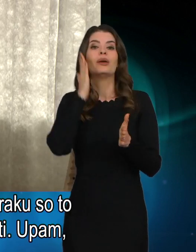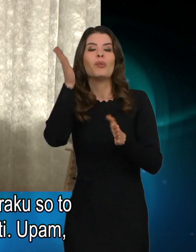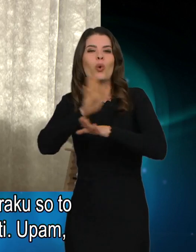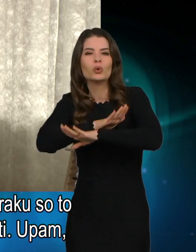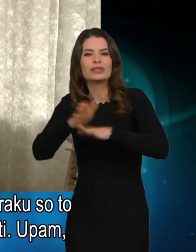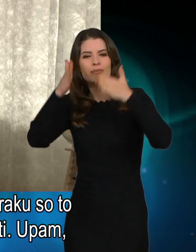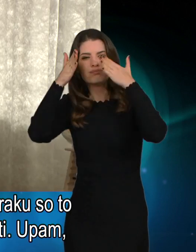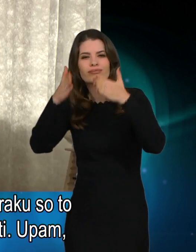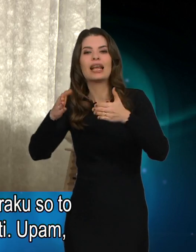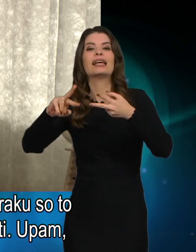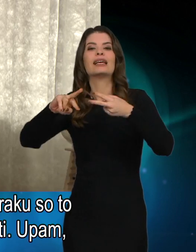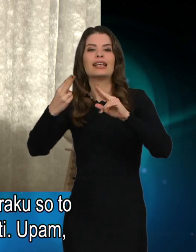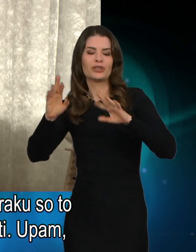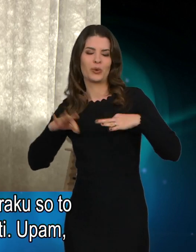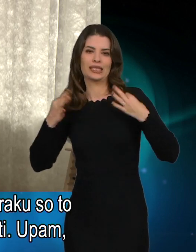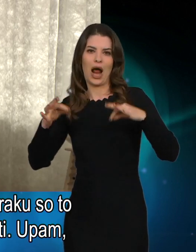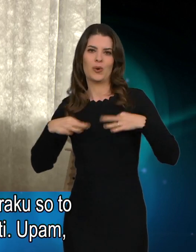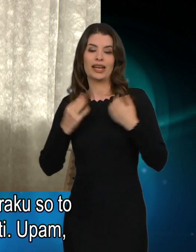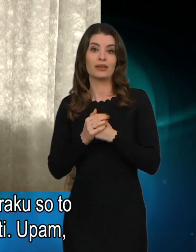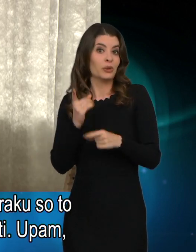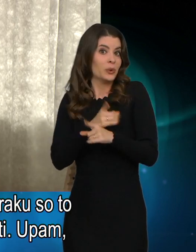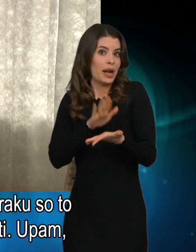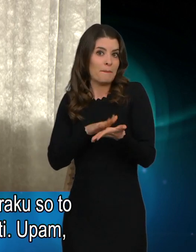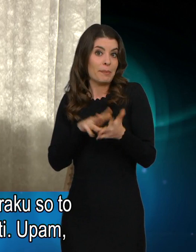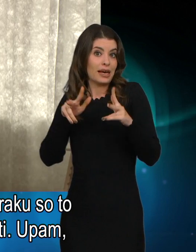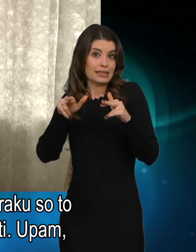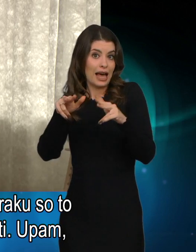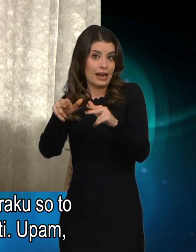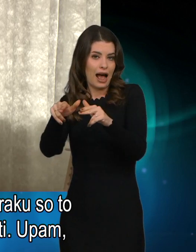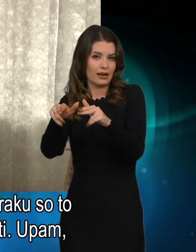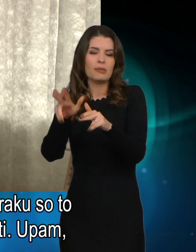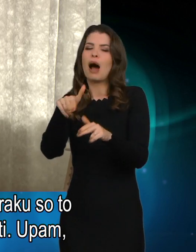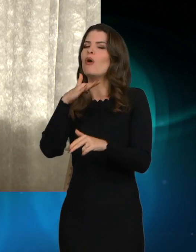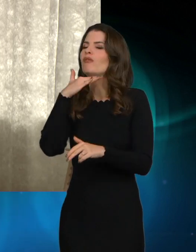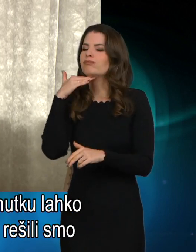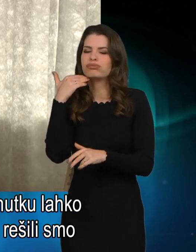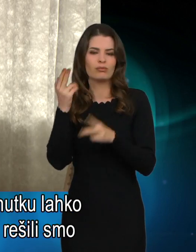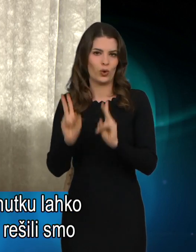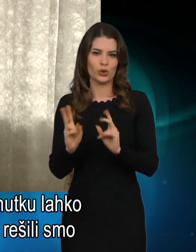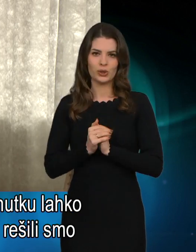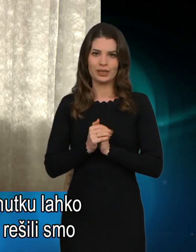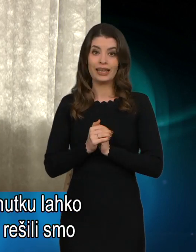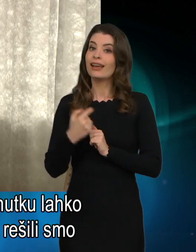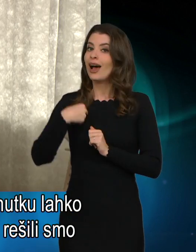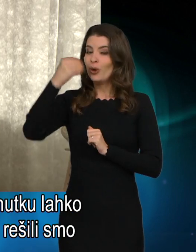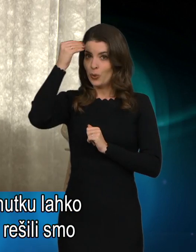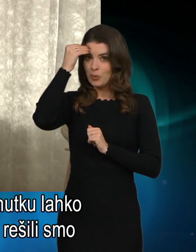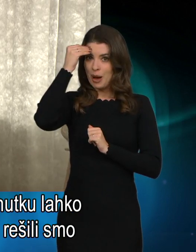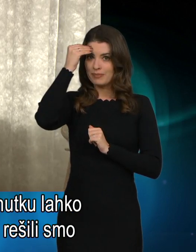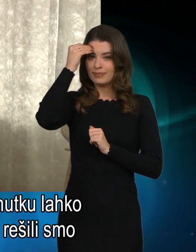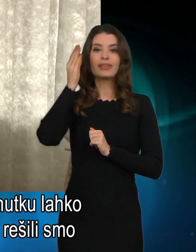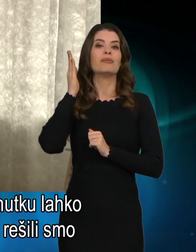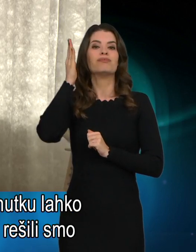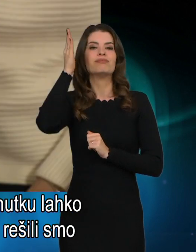genskem zdravljenju. Tudi pri raku so to neskončne možnosti. tako da jaz upam, da bomo pač